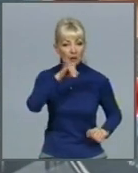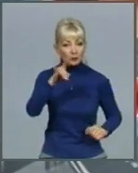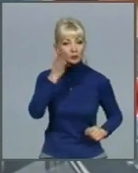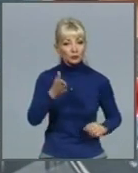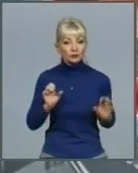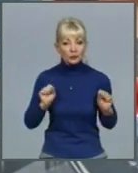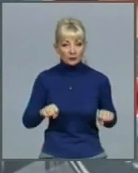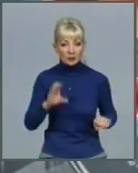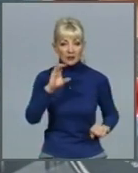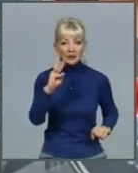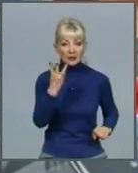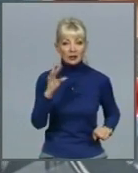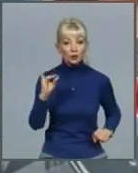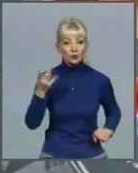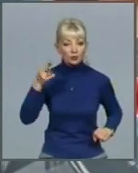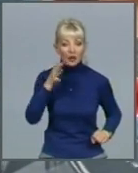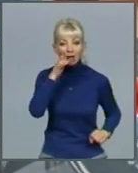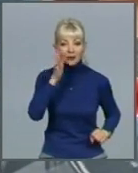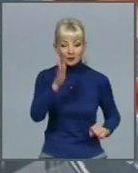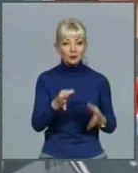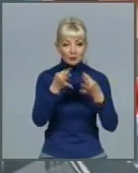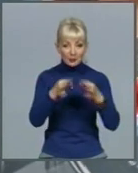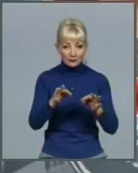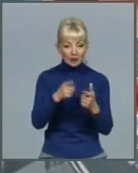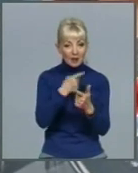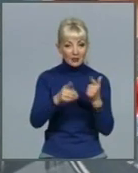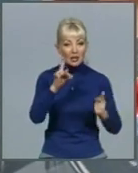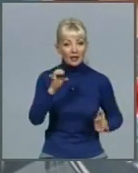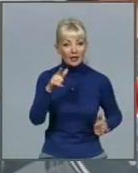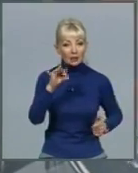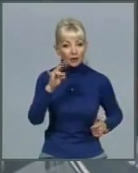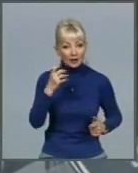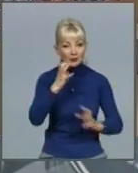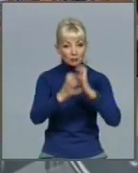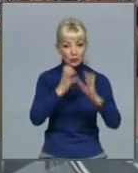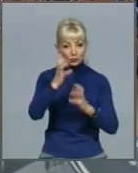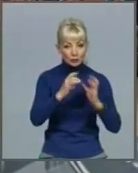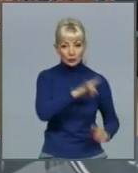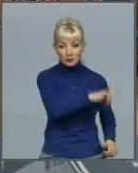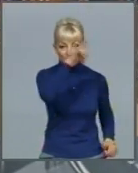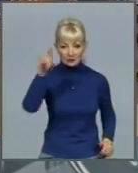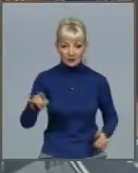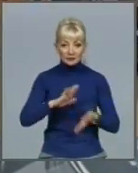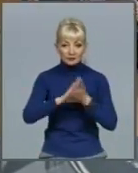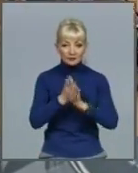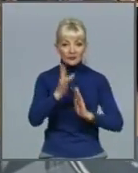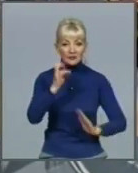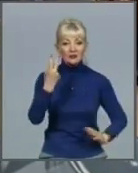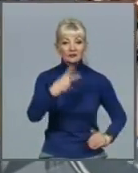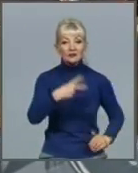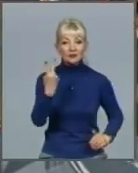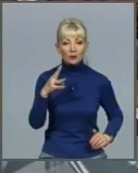червня, коли будуть дозволені міжрегіональні та міжнародні перевезення. Станом на 22 травня від